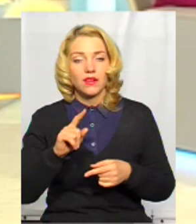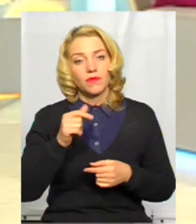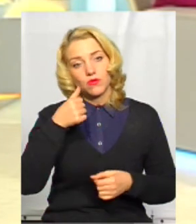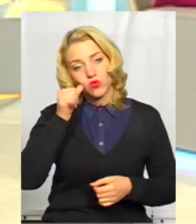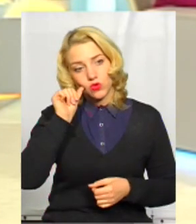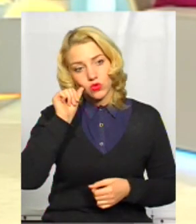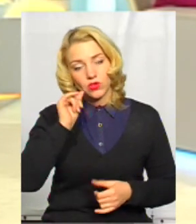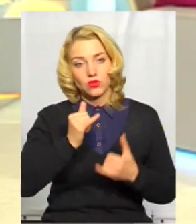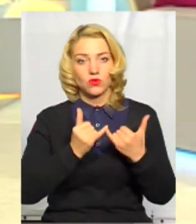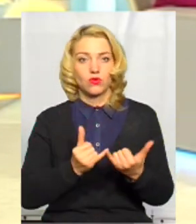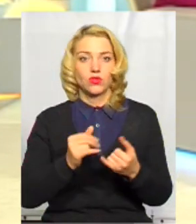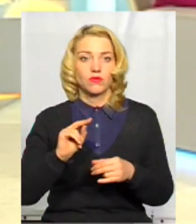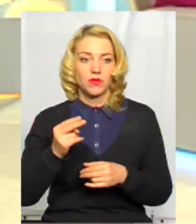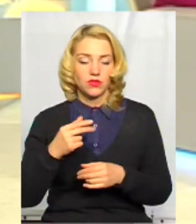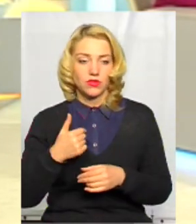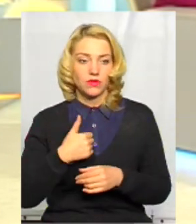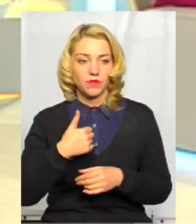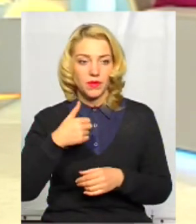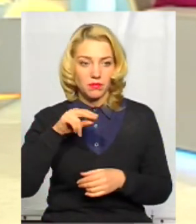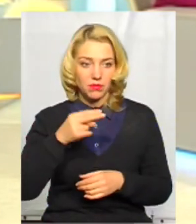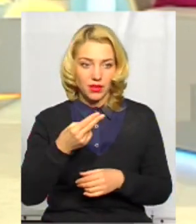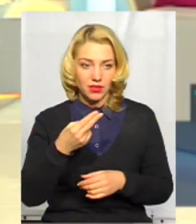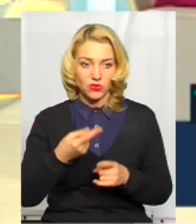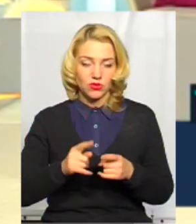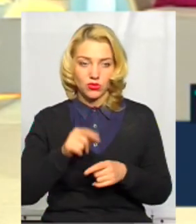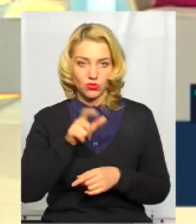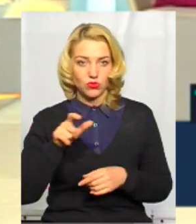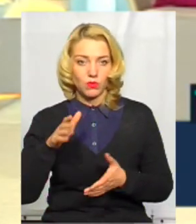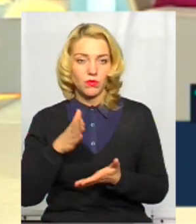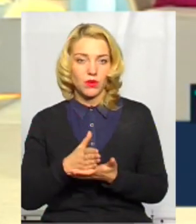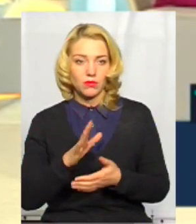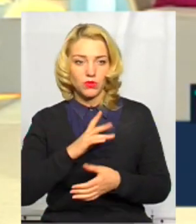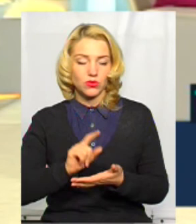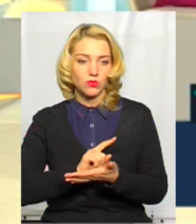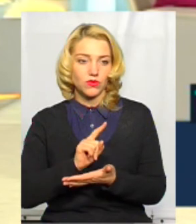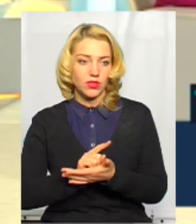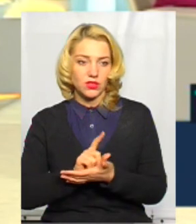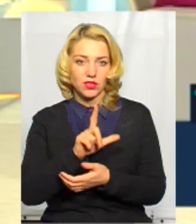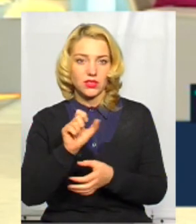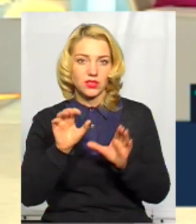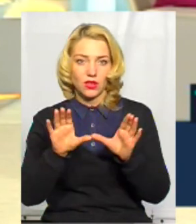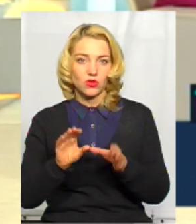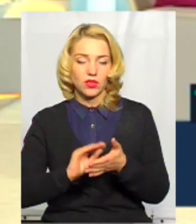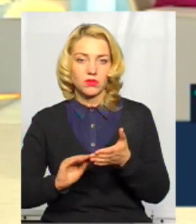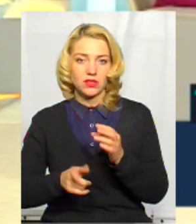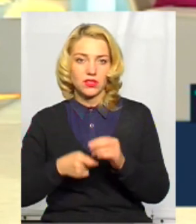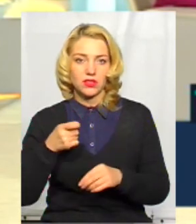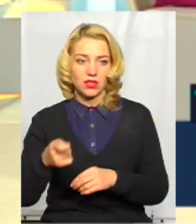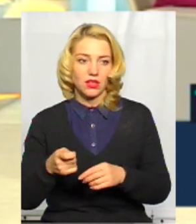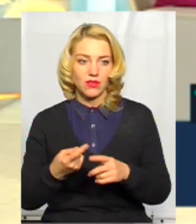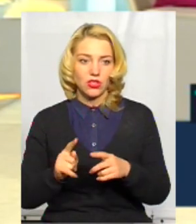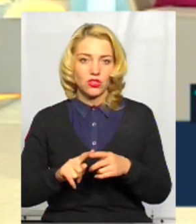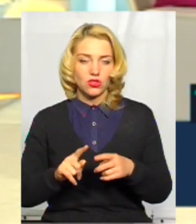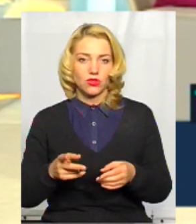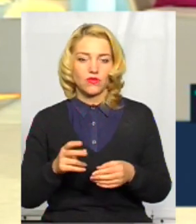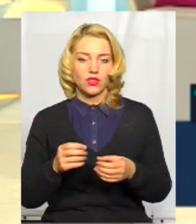Вчора, точніше сьогодні, в п'ятницю, я хотів сказати, в п'ятницю я вже сказав, щоб ці особи мали і були зобов'язані за законом написати заяви про те, що вони складають